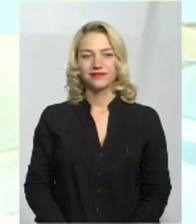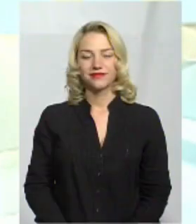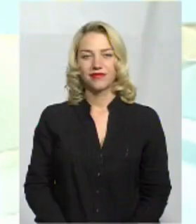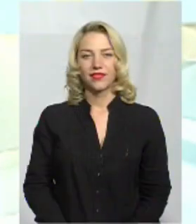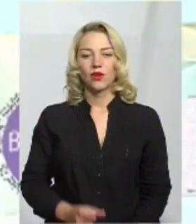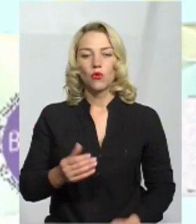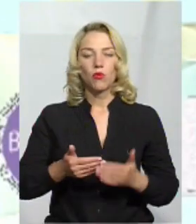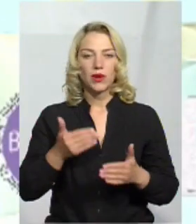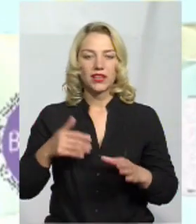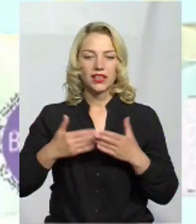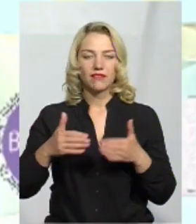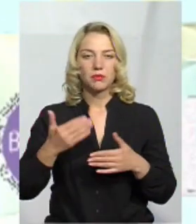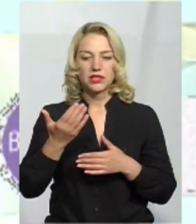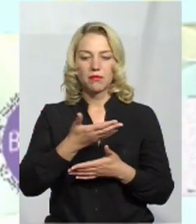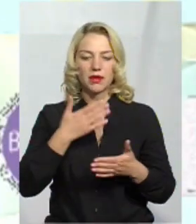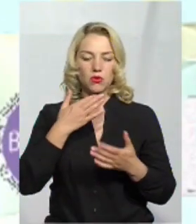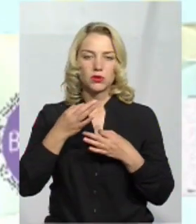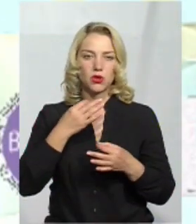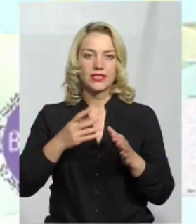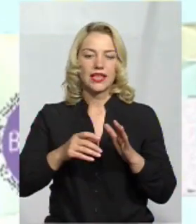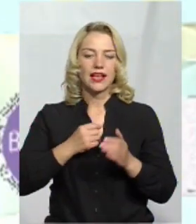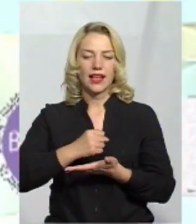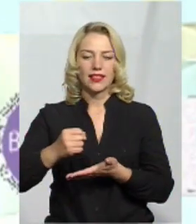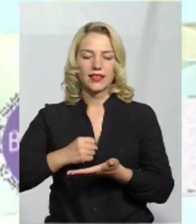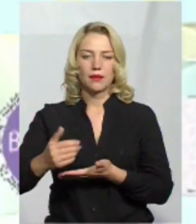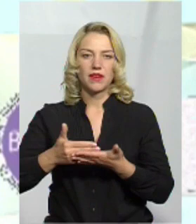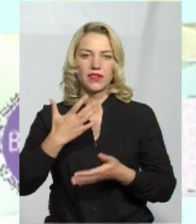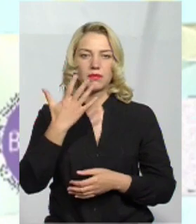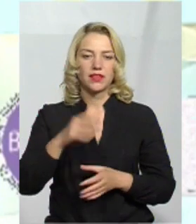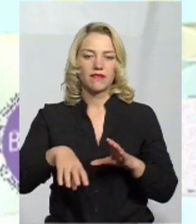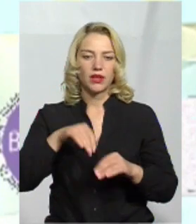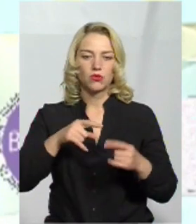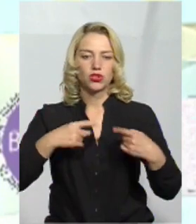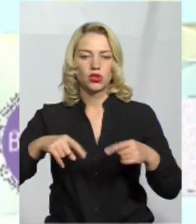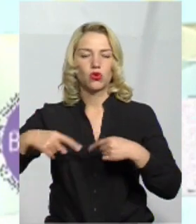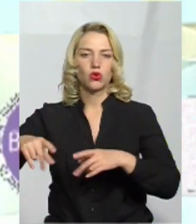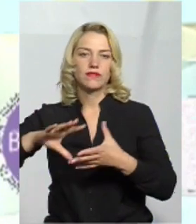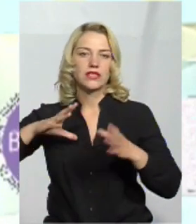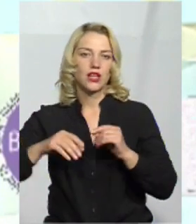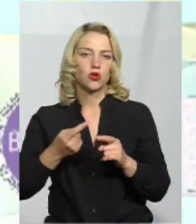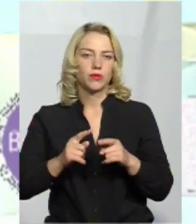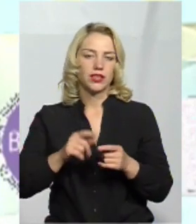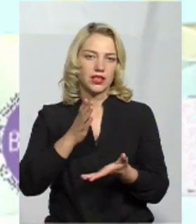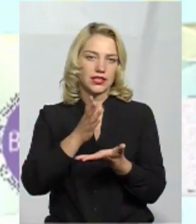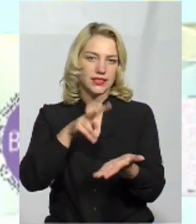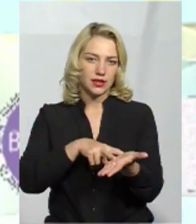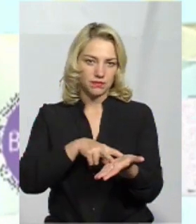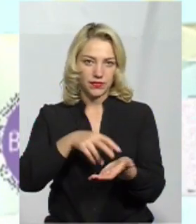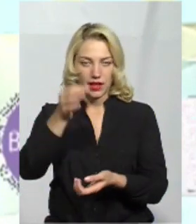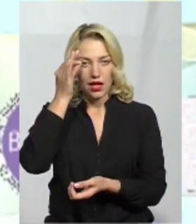У попередніх випусках ми поспілкувалися із кандидатами від п'яти виборчих округів, загалом їх, нагадаю, сім,